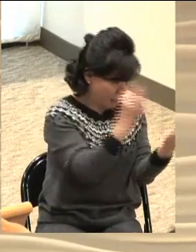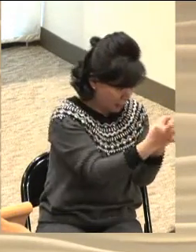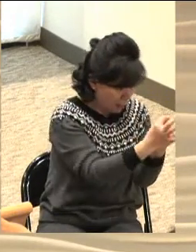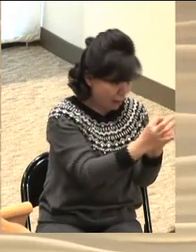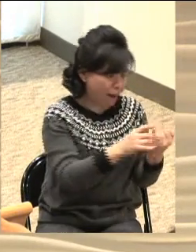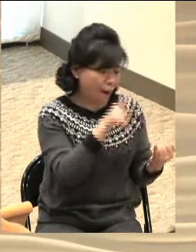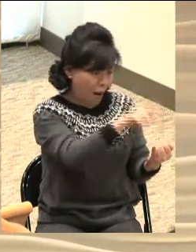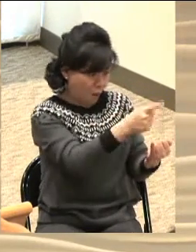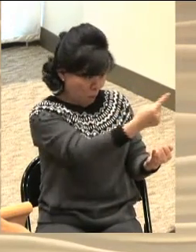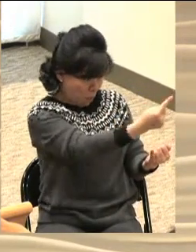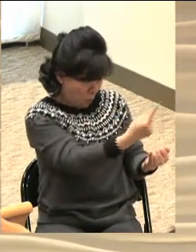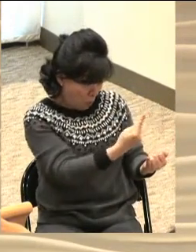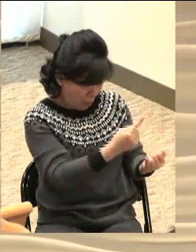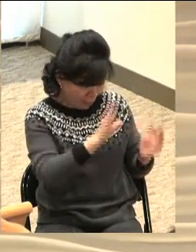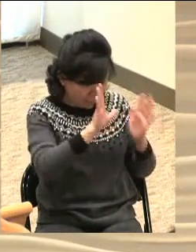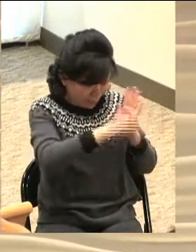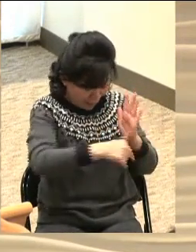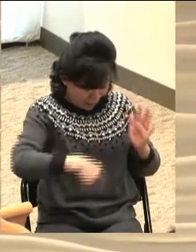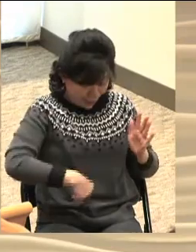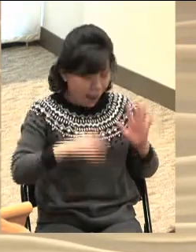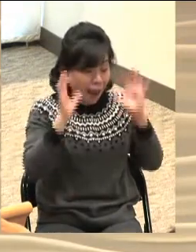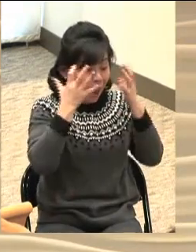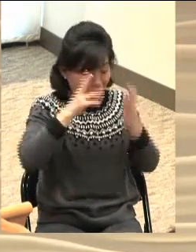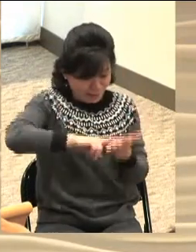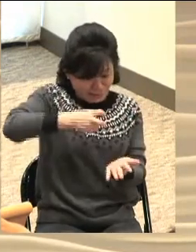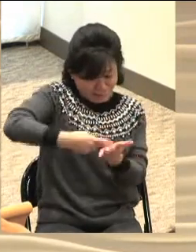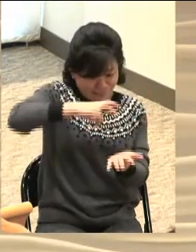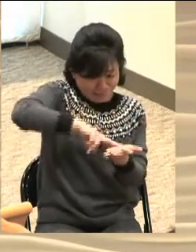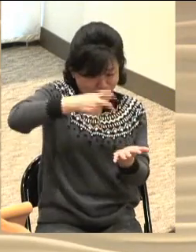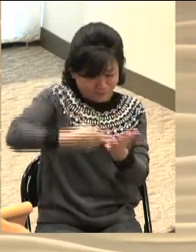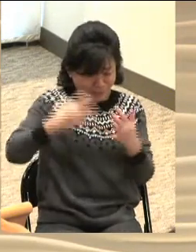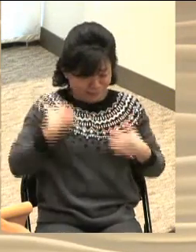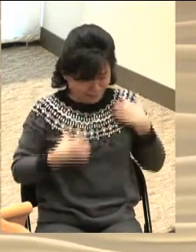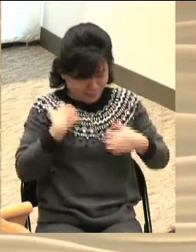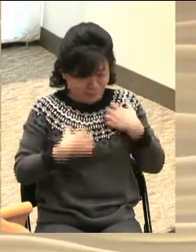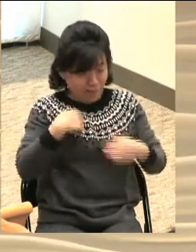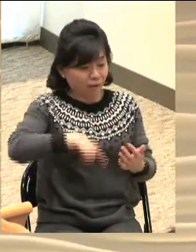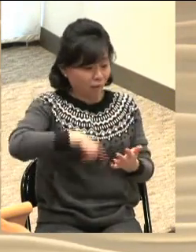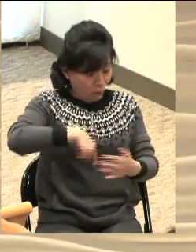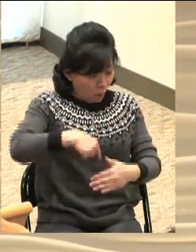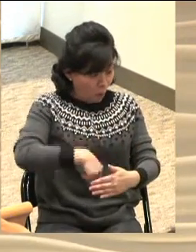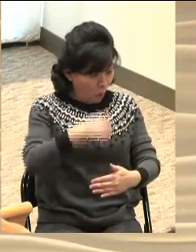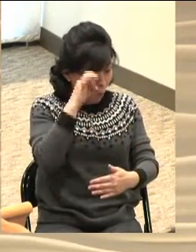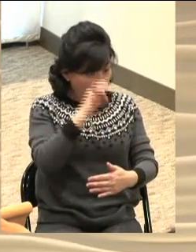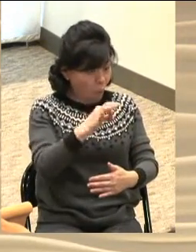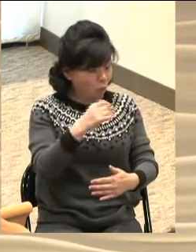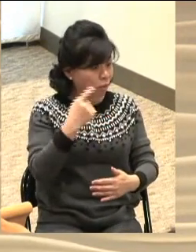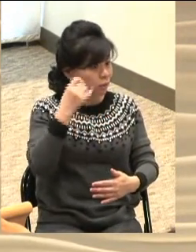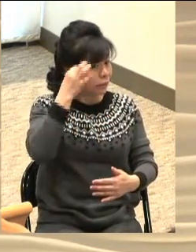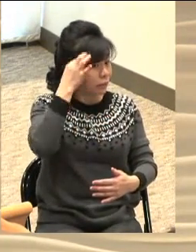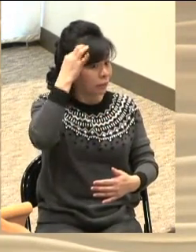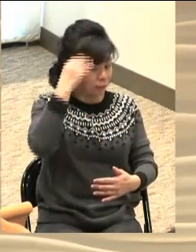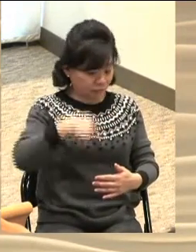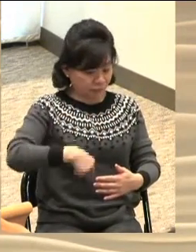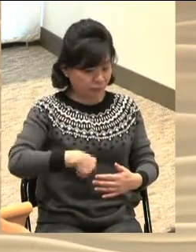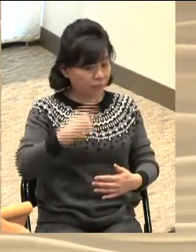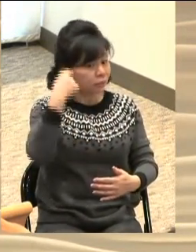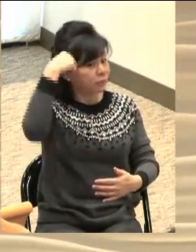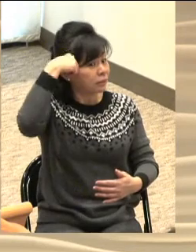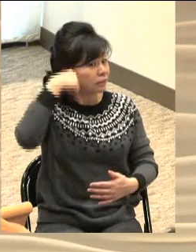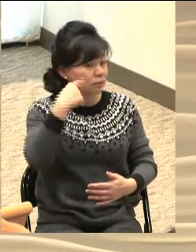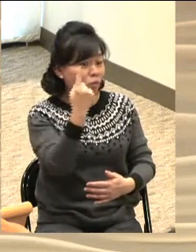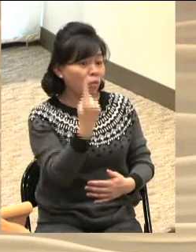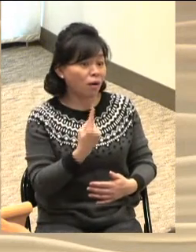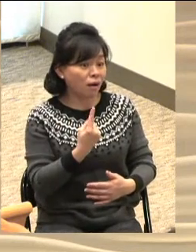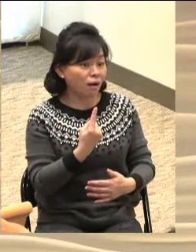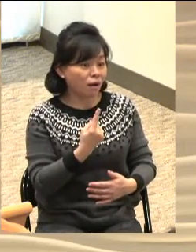복중에서 뛰노는지라 엘리사벳이 성령의 충만함을 받아 큰소리로 불러이르되